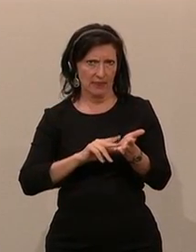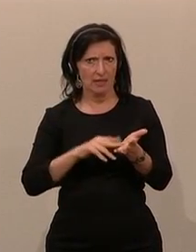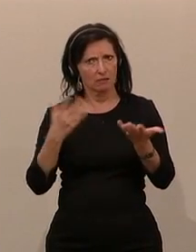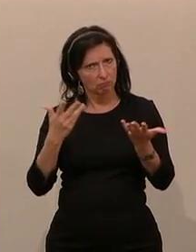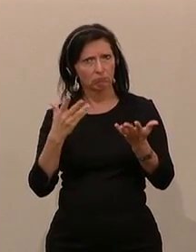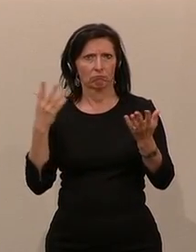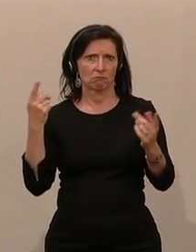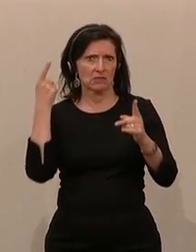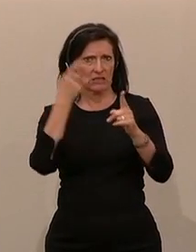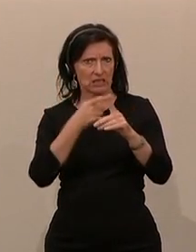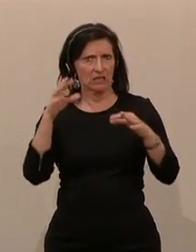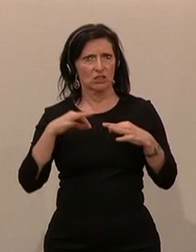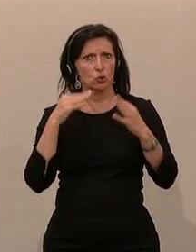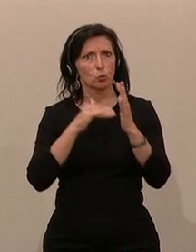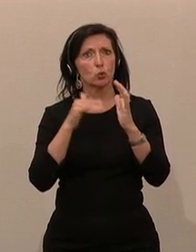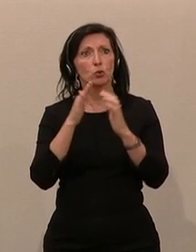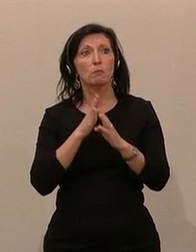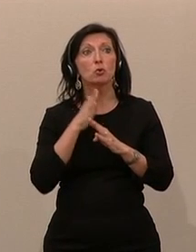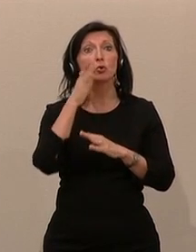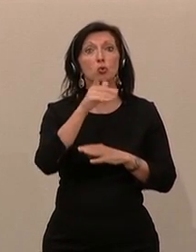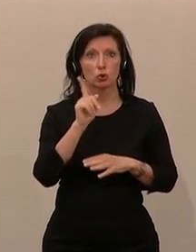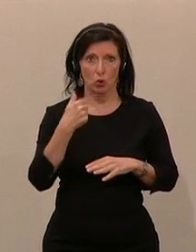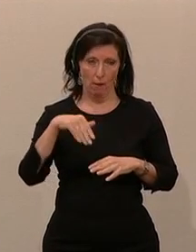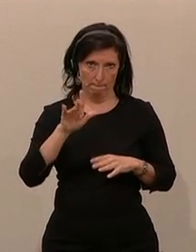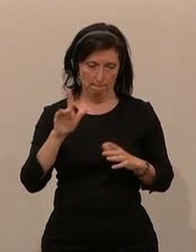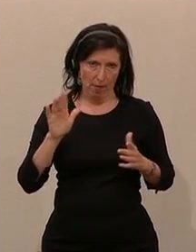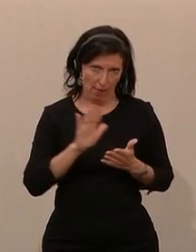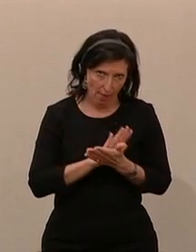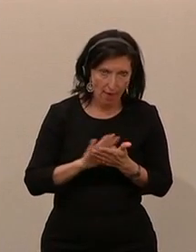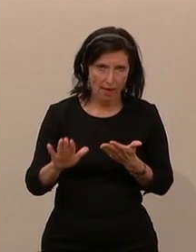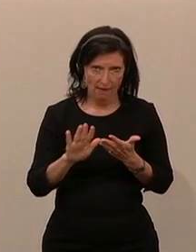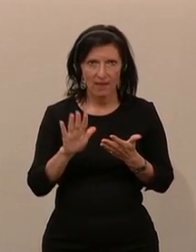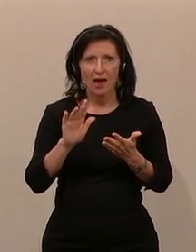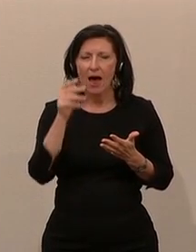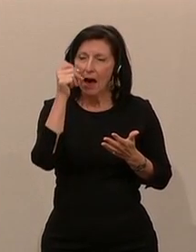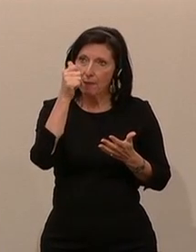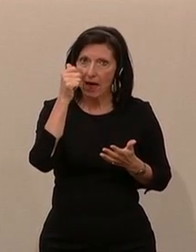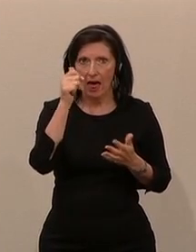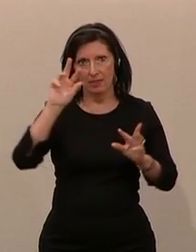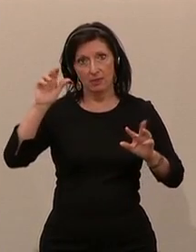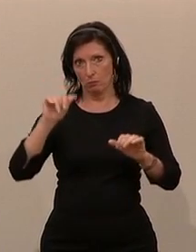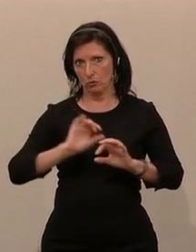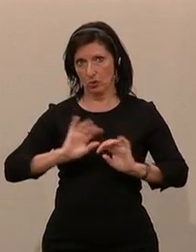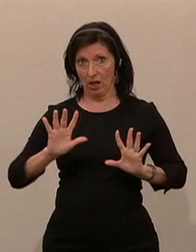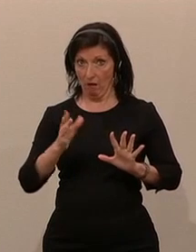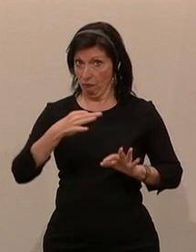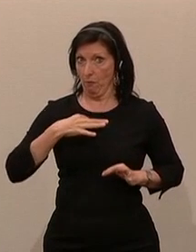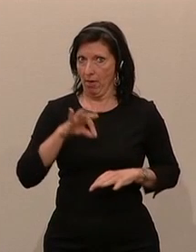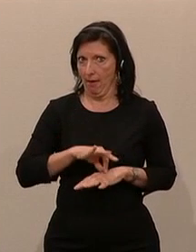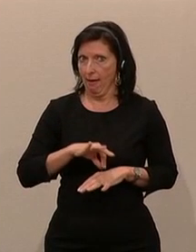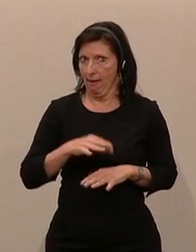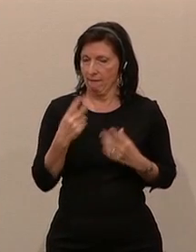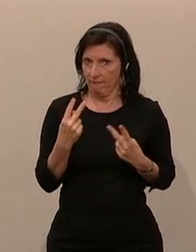Gesundheitssystems muss eines ganz klar sein, und das ist mir als Ärztin besonders wichtig. Im Hintergrund